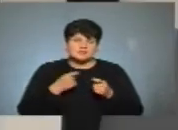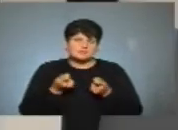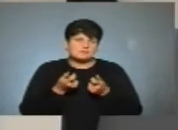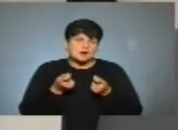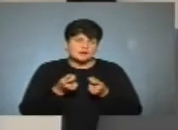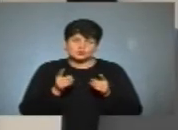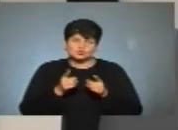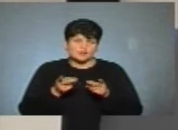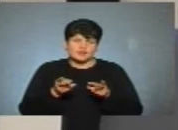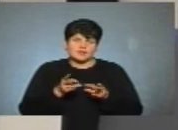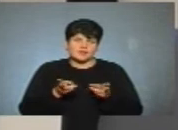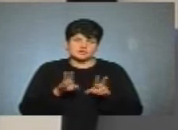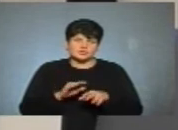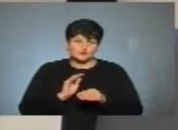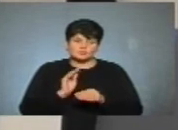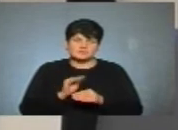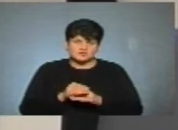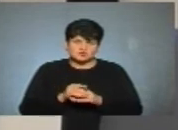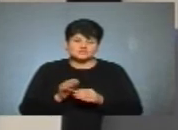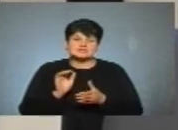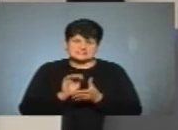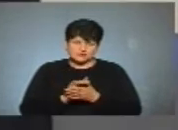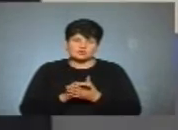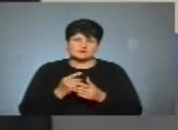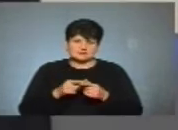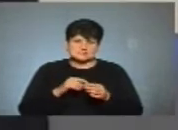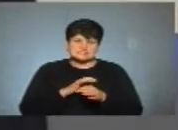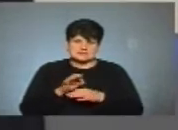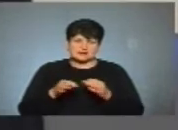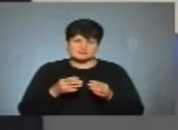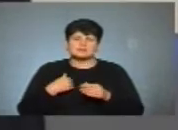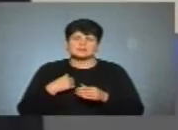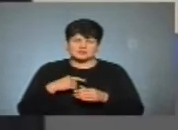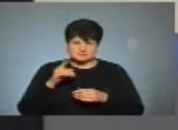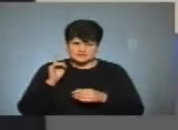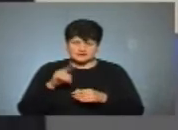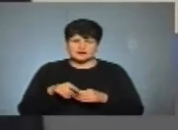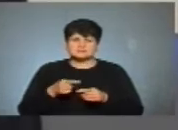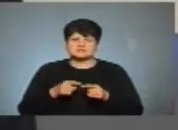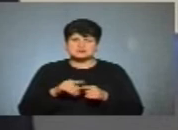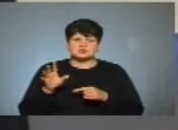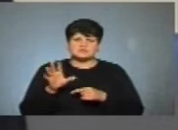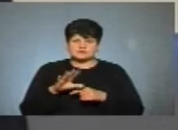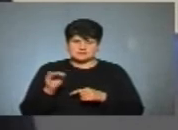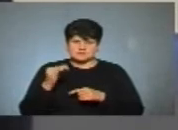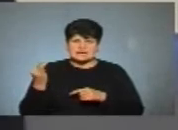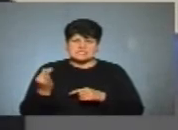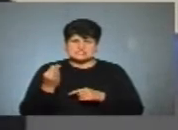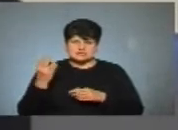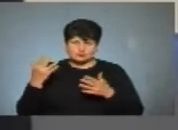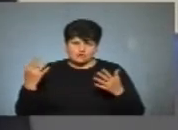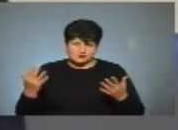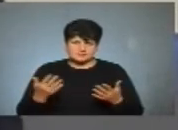лишилося додати. Чи знайомі ви з цими схемами? Ми знайомі з тими всіма історіями, які десь